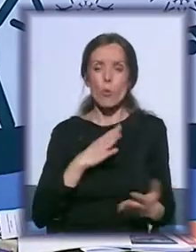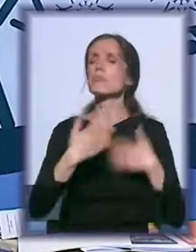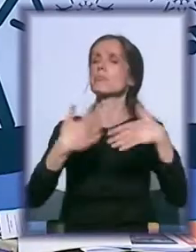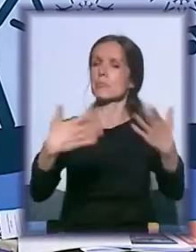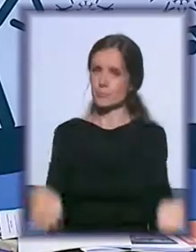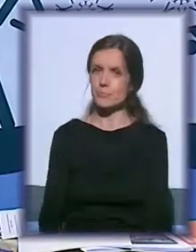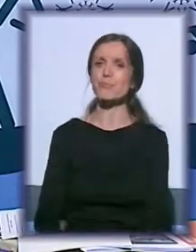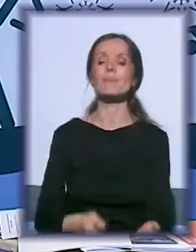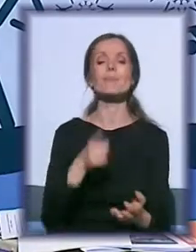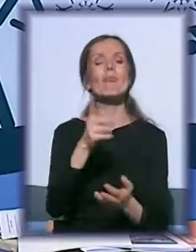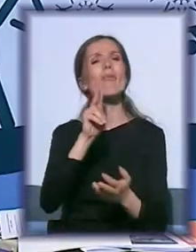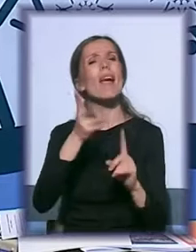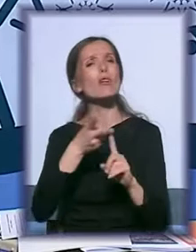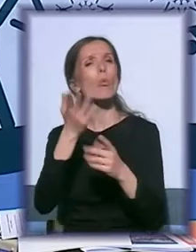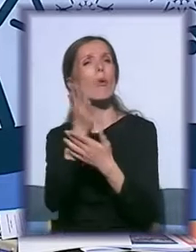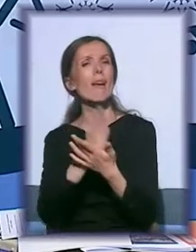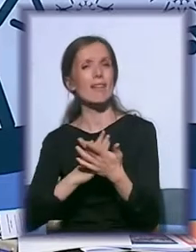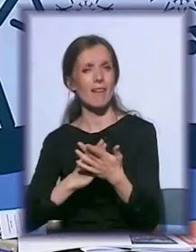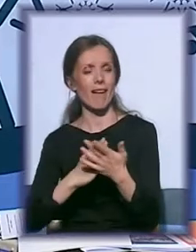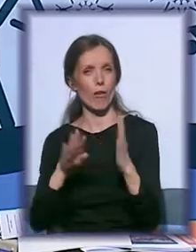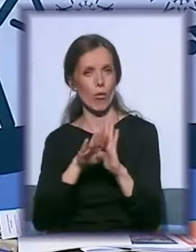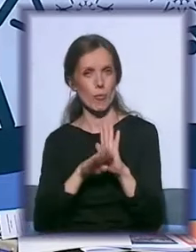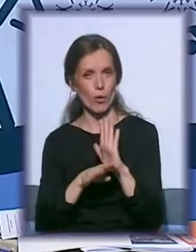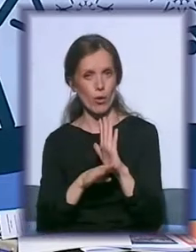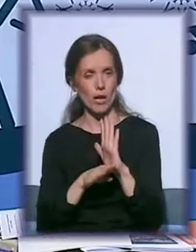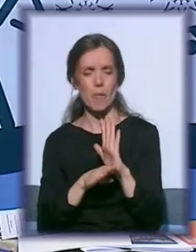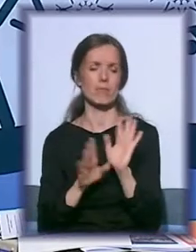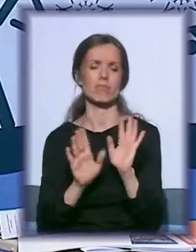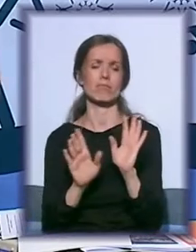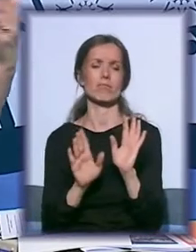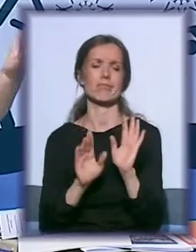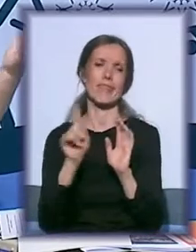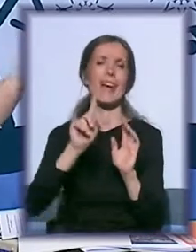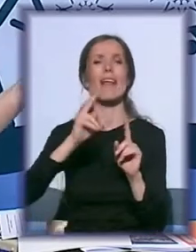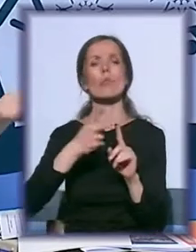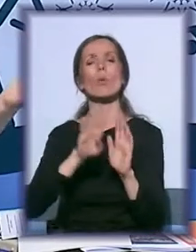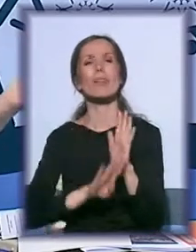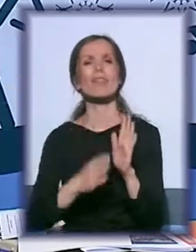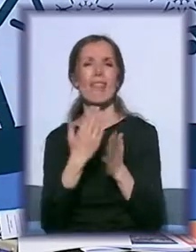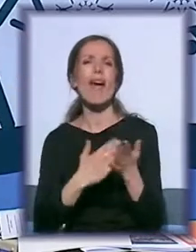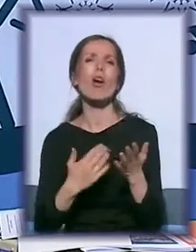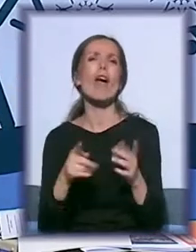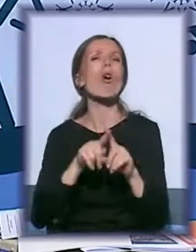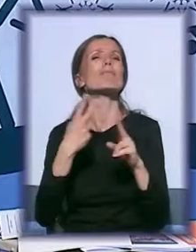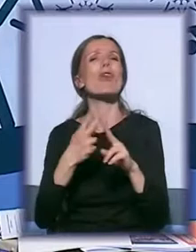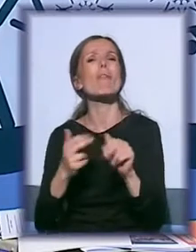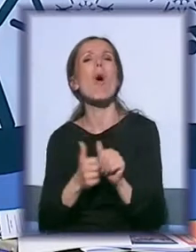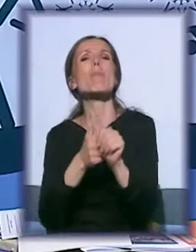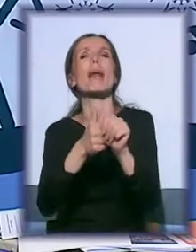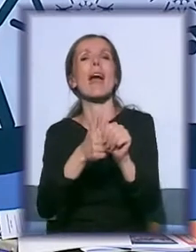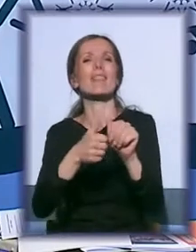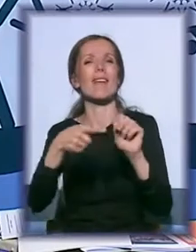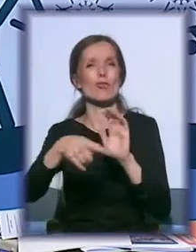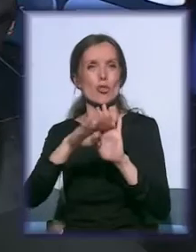jeste drugi deo programa, za svakako ne drugi deo, nego ono što jeste prateći, tako ga i zovemo, program